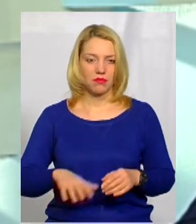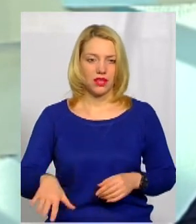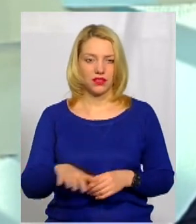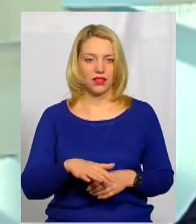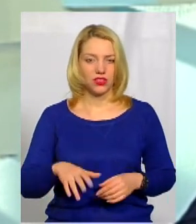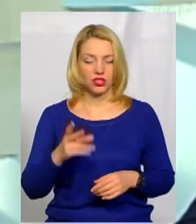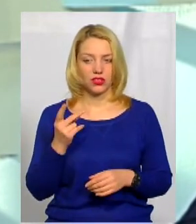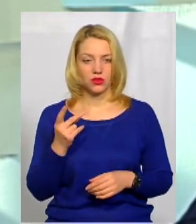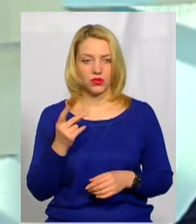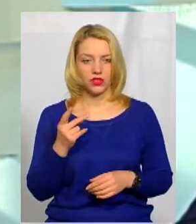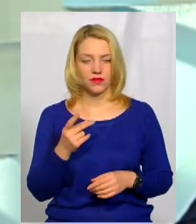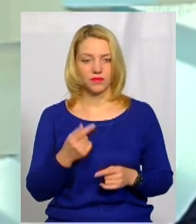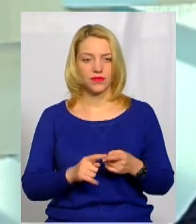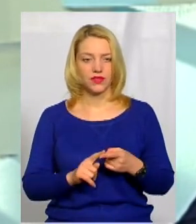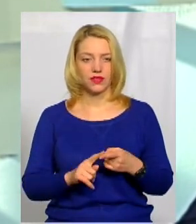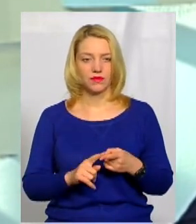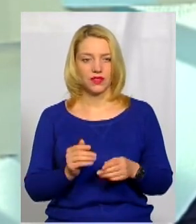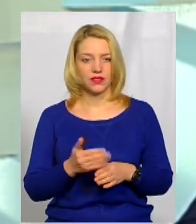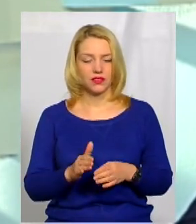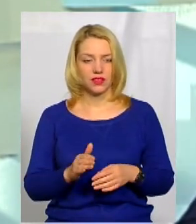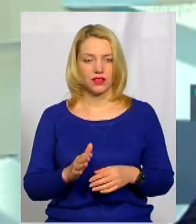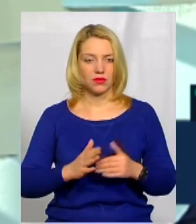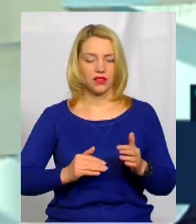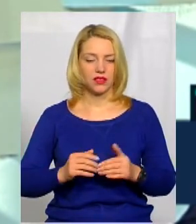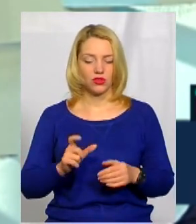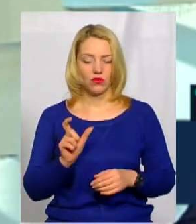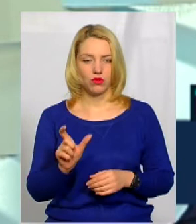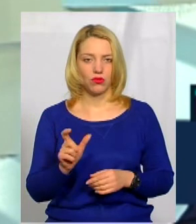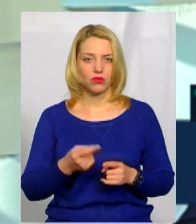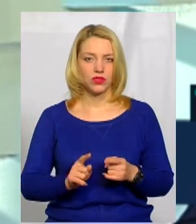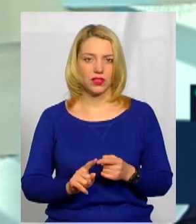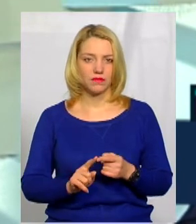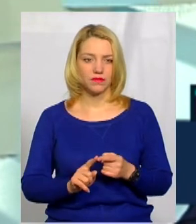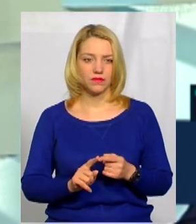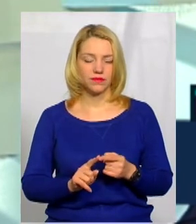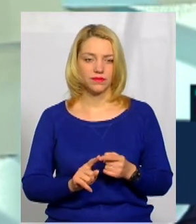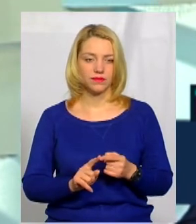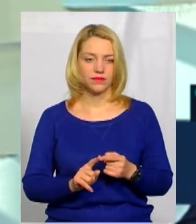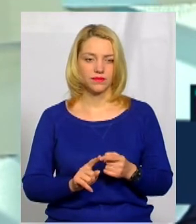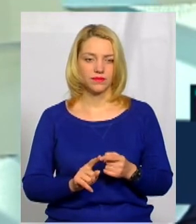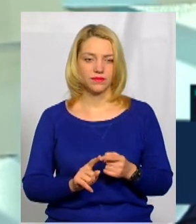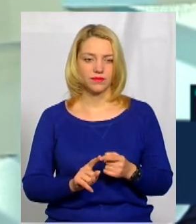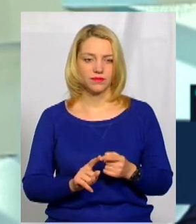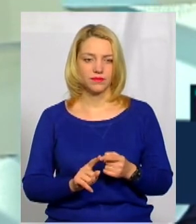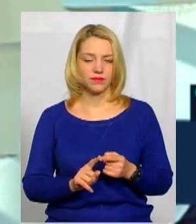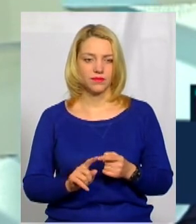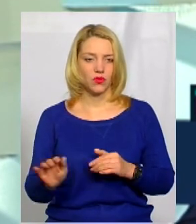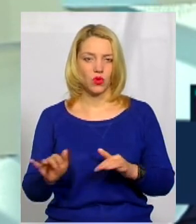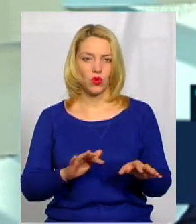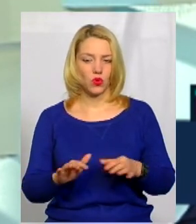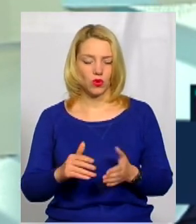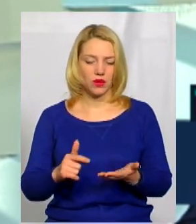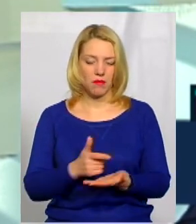а друга частина практичного блоку – це є рух